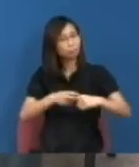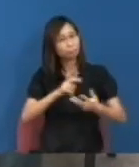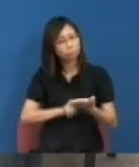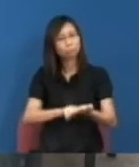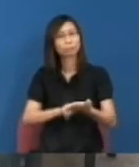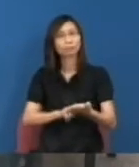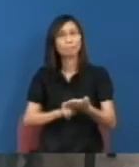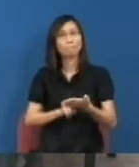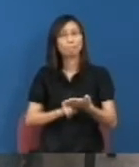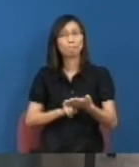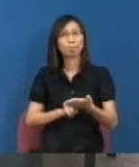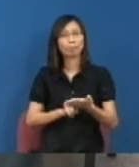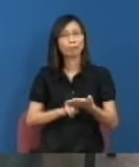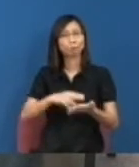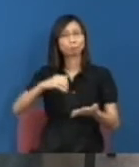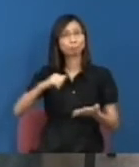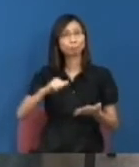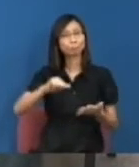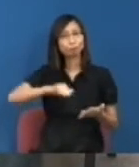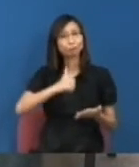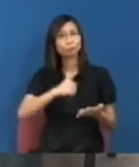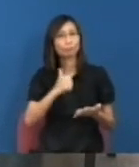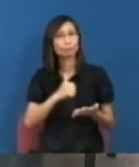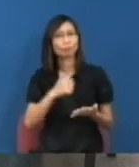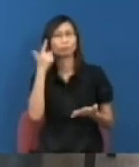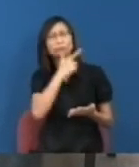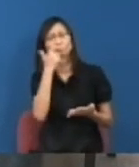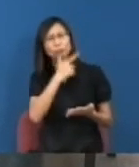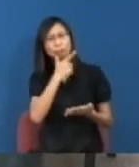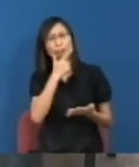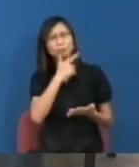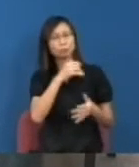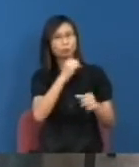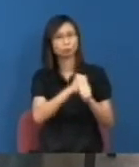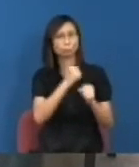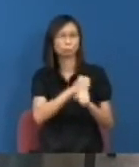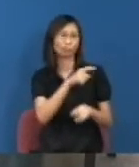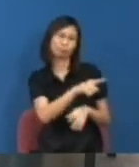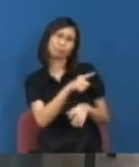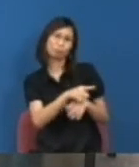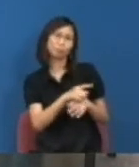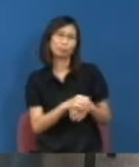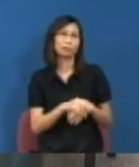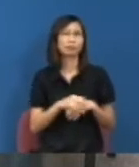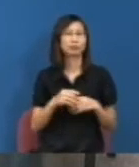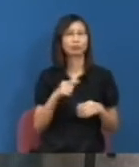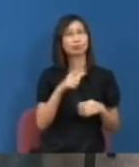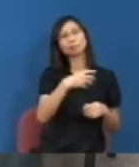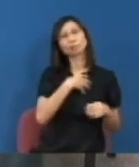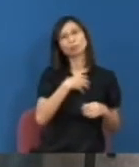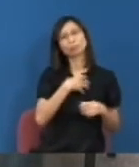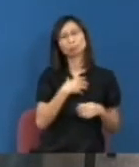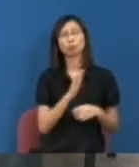其實作為主任的教授都未必喜歡做這些即是這麽厭惡性或者其實令到大家有一種傻心的工作